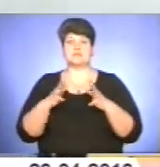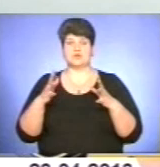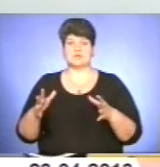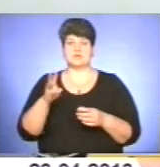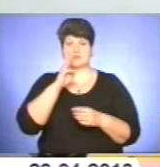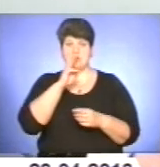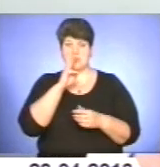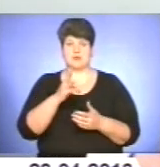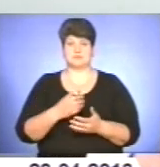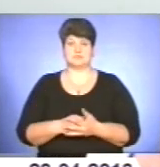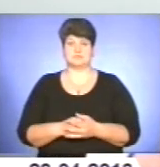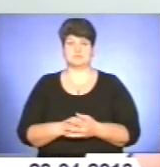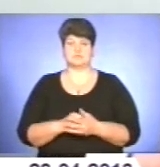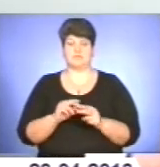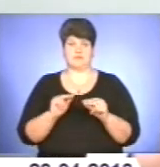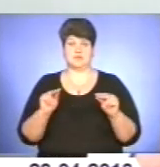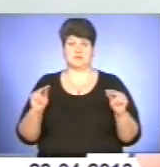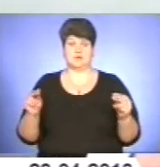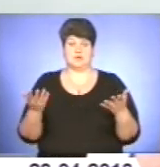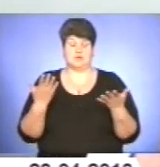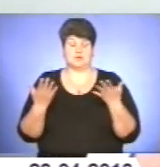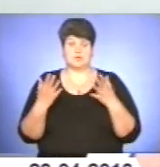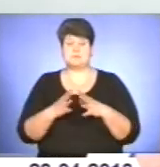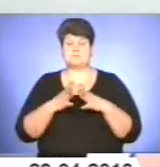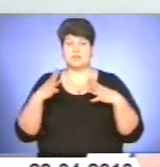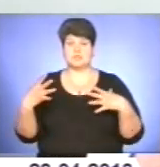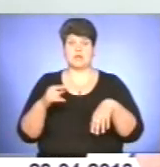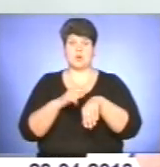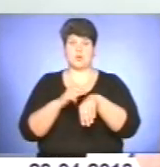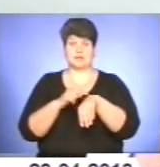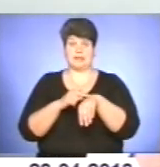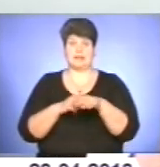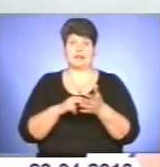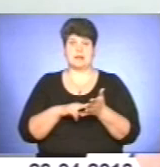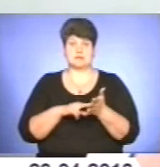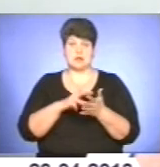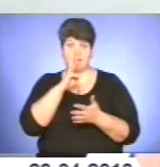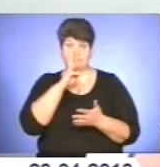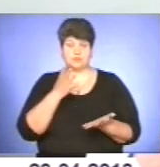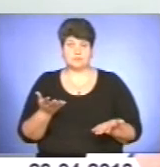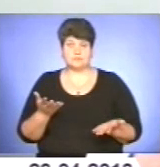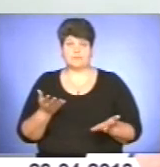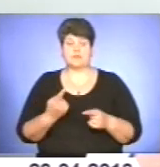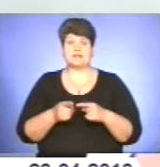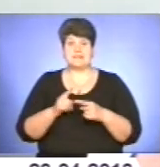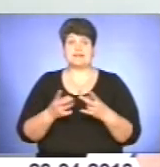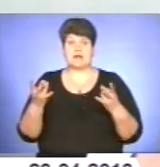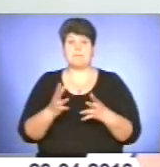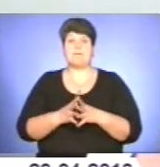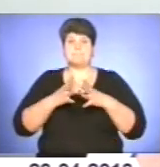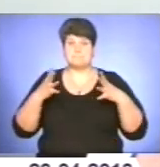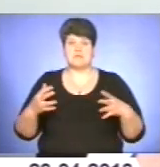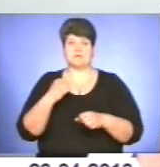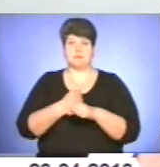плату викладача. Але якщо збільшують години на ставку, це значить більше працювати, а менше